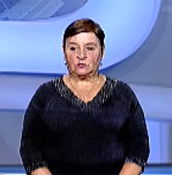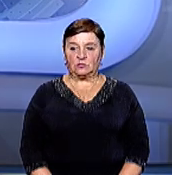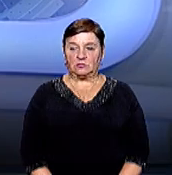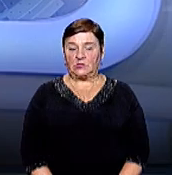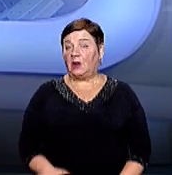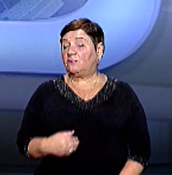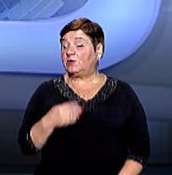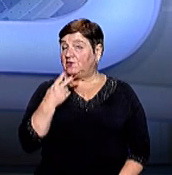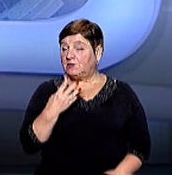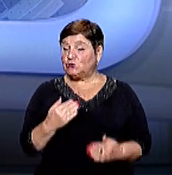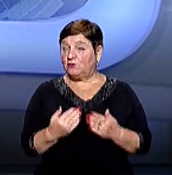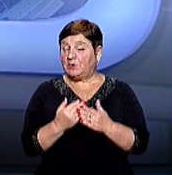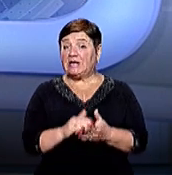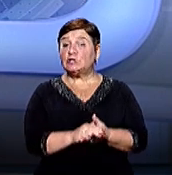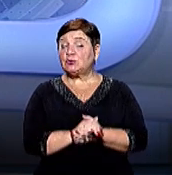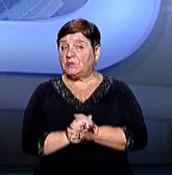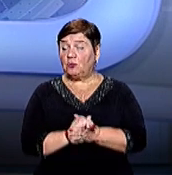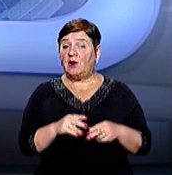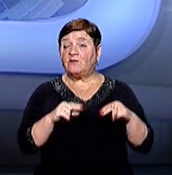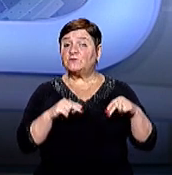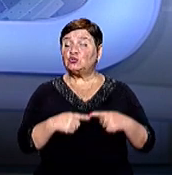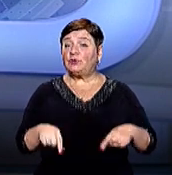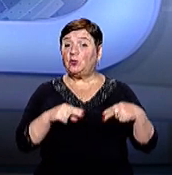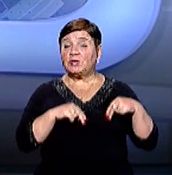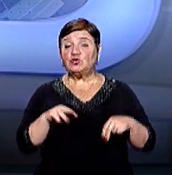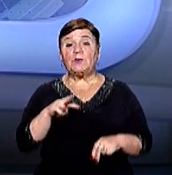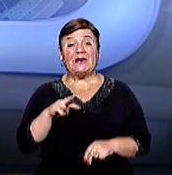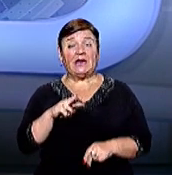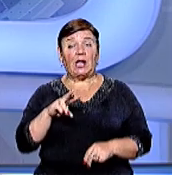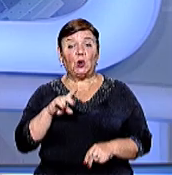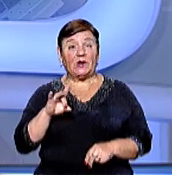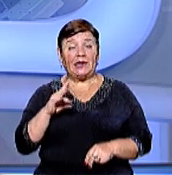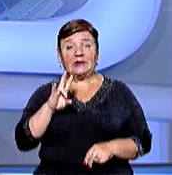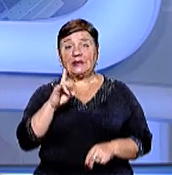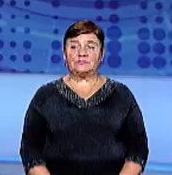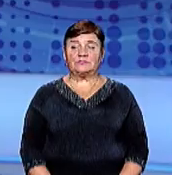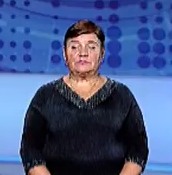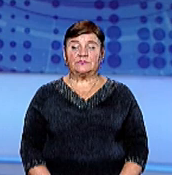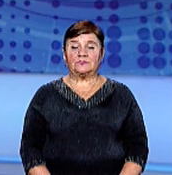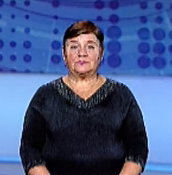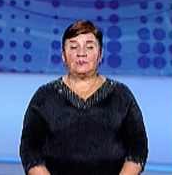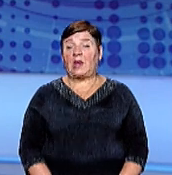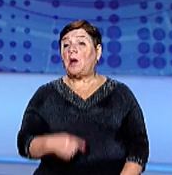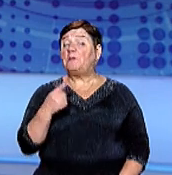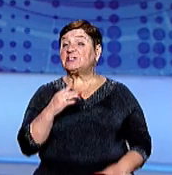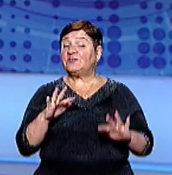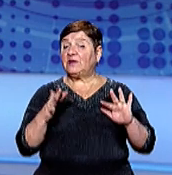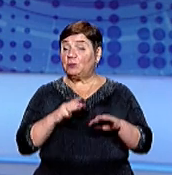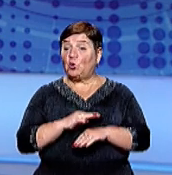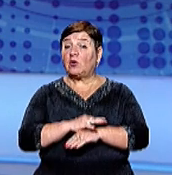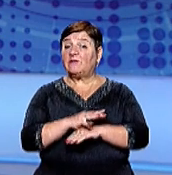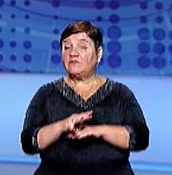Ви дивитеся новини на Суспільному, в студії працюють Марія Луки та Наталія Булеця, вітаємо Перший випадок